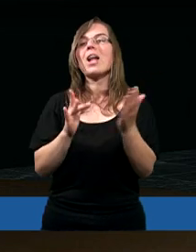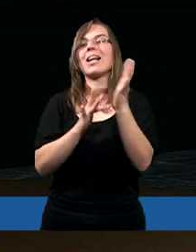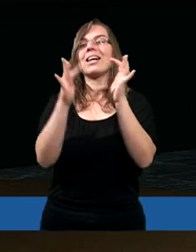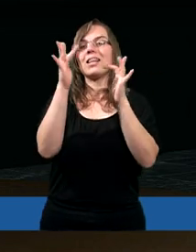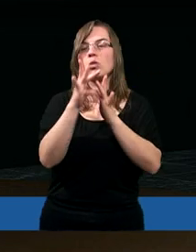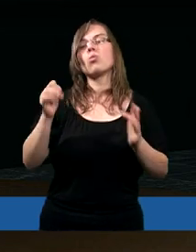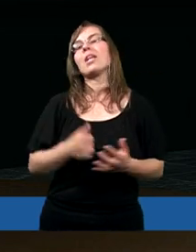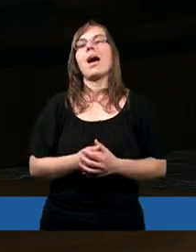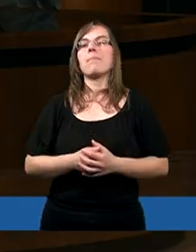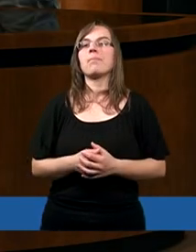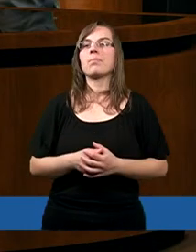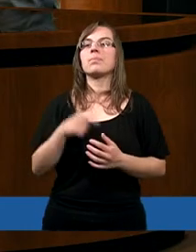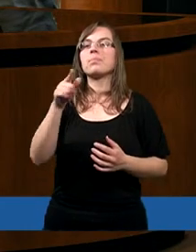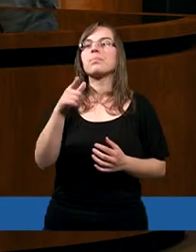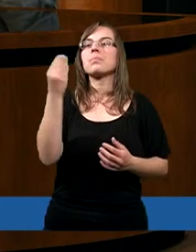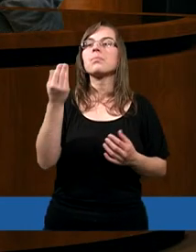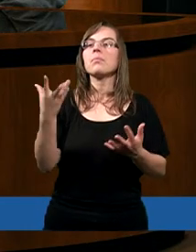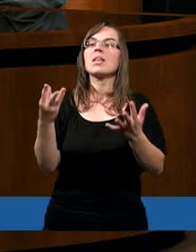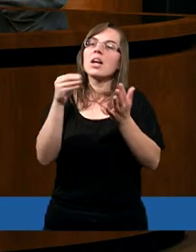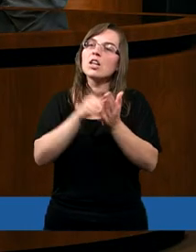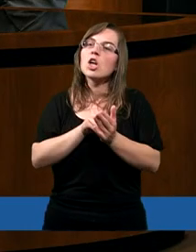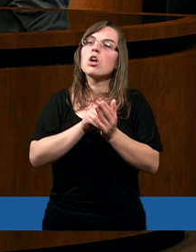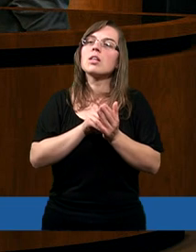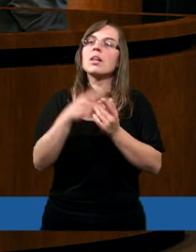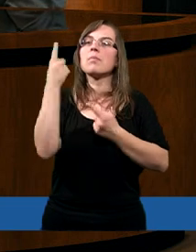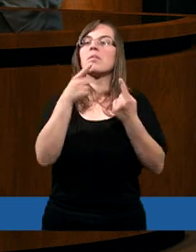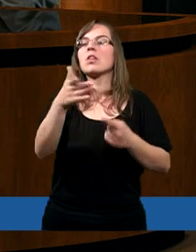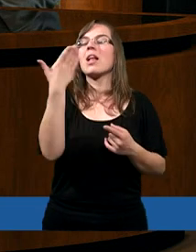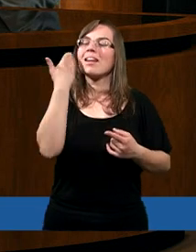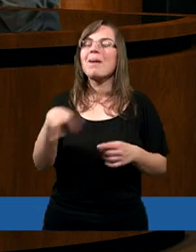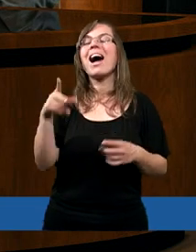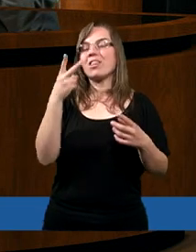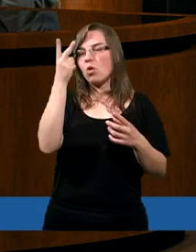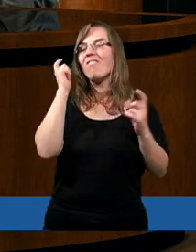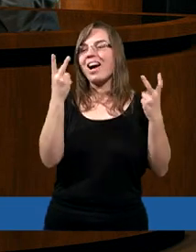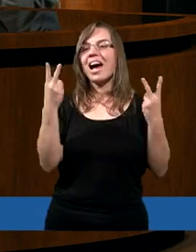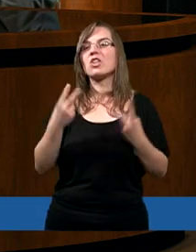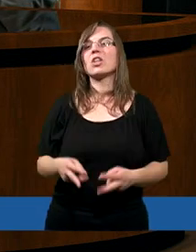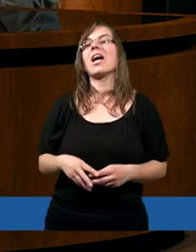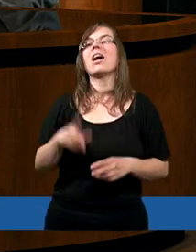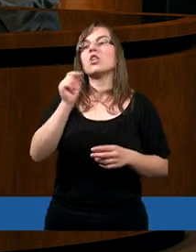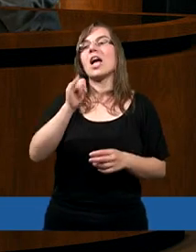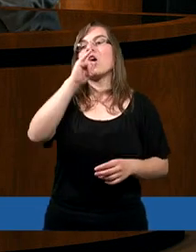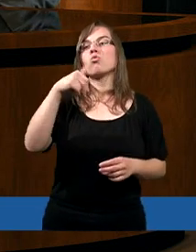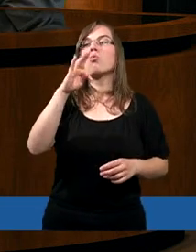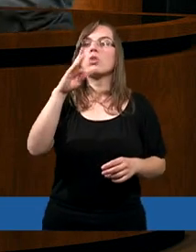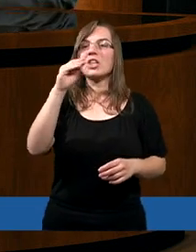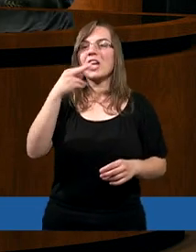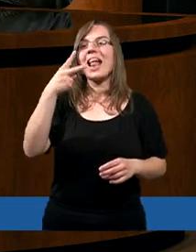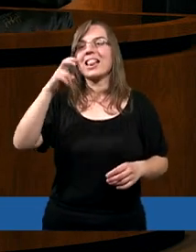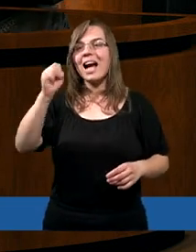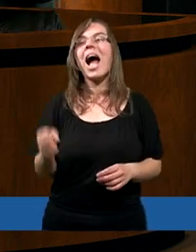Chrystusa. Tak, dziękuję. Tak, to jest myślę bardzo istotne, bo można byłoby pomyśleć, że Jutrzenka,